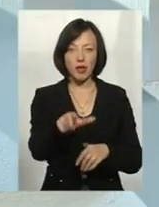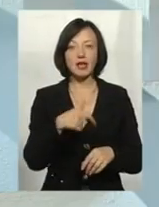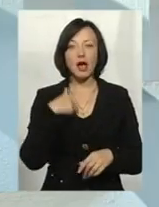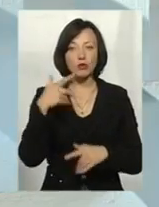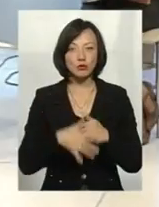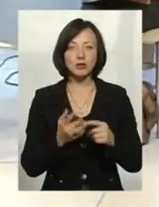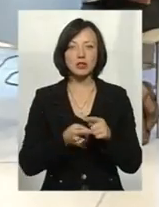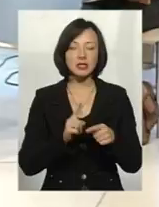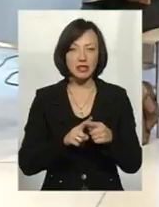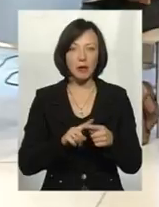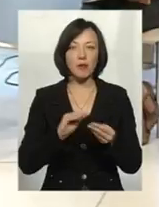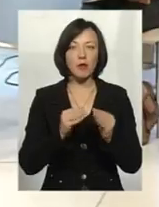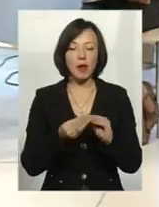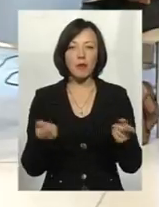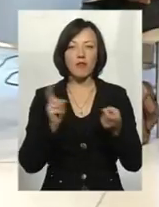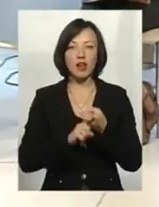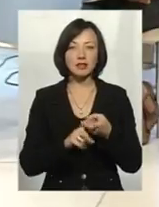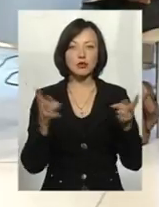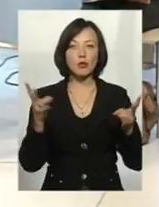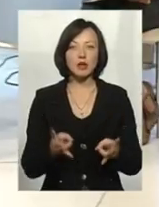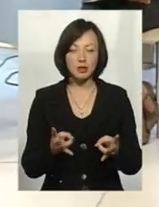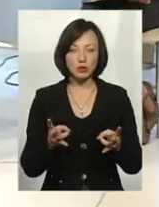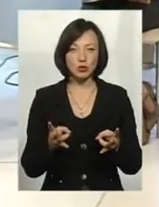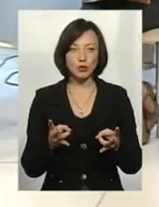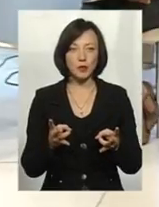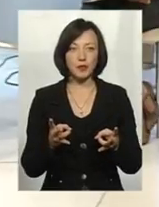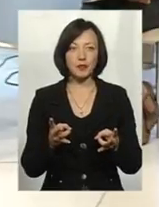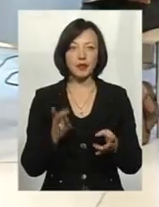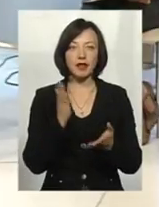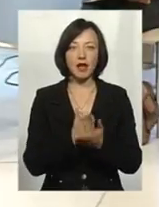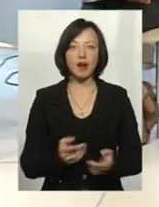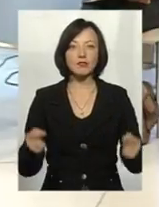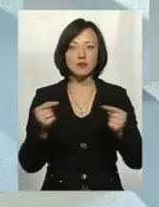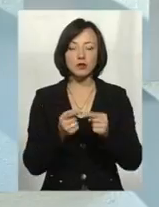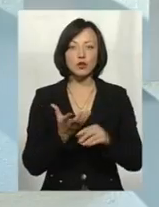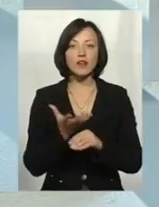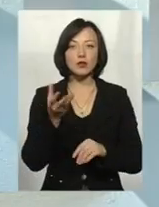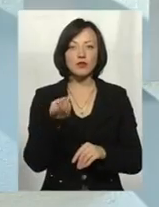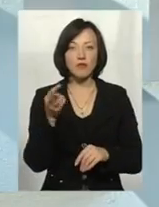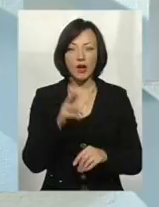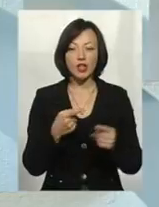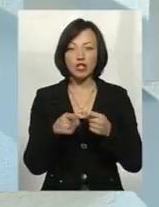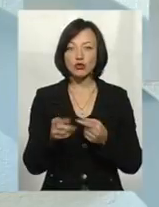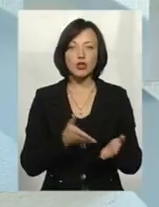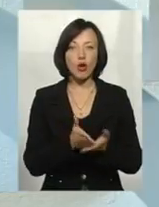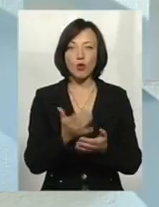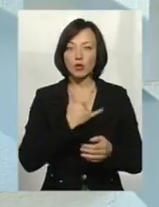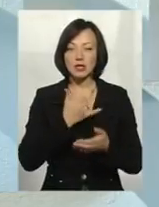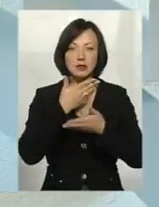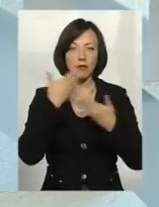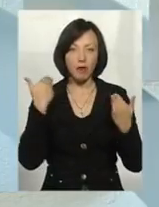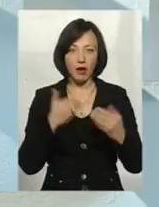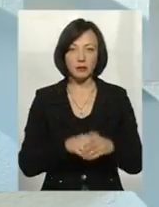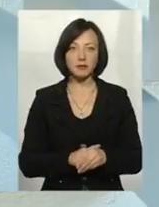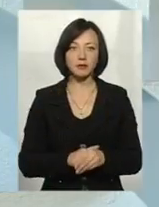Я розумію, що ця проблема пов'язана з необхідністю наявності відповідного фінансування, але іншого шляху в нас на сьогоднішній день немає,